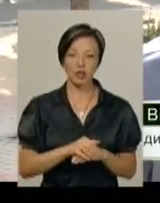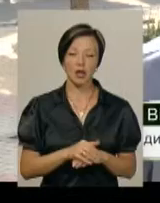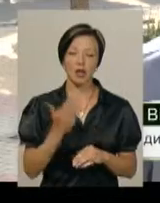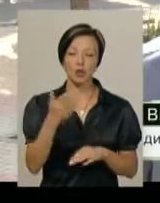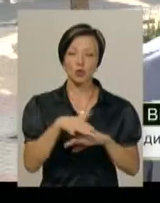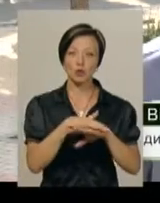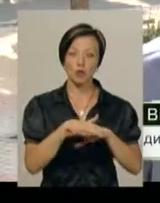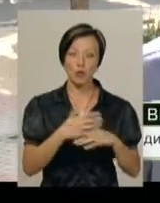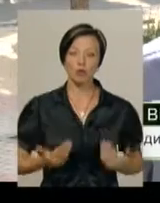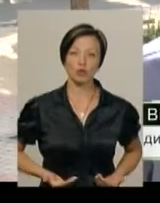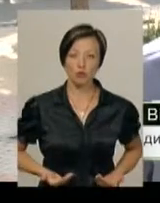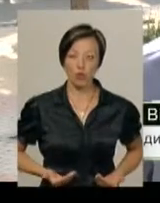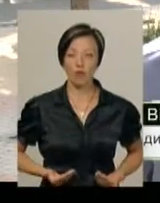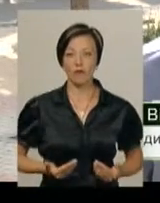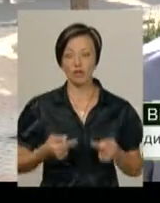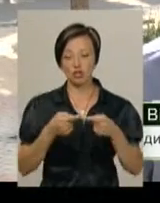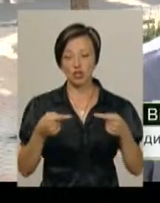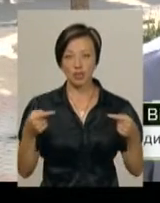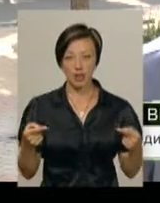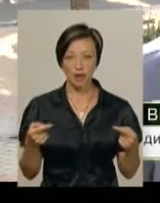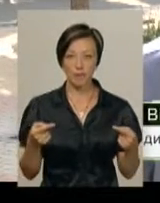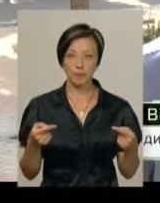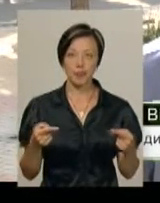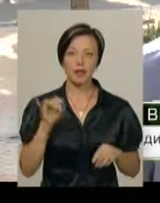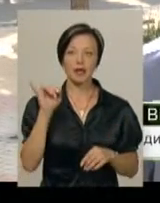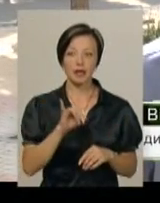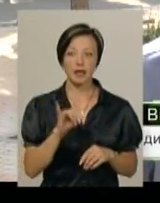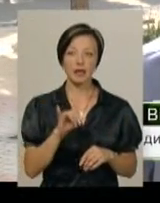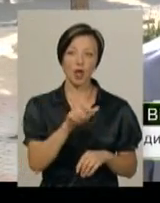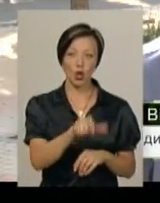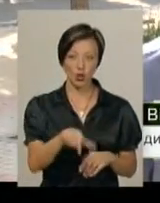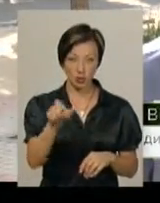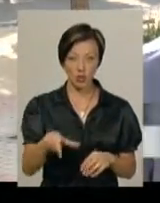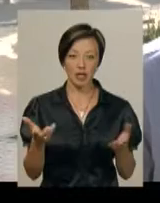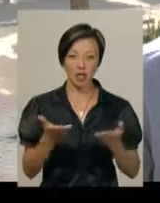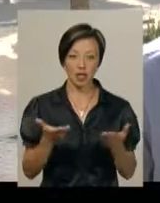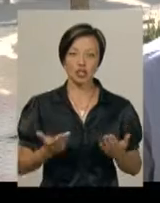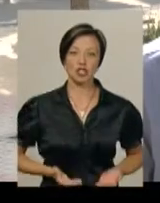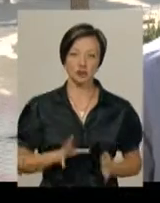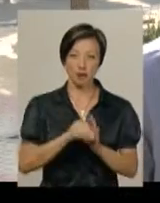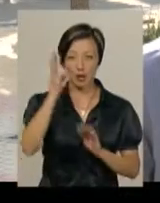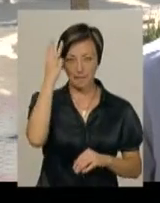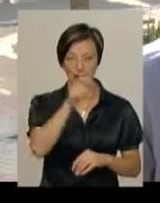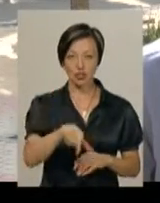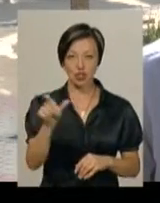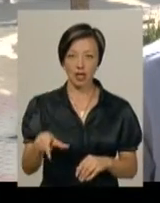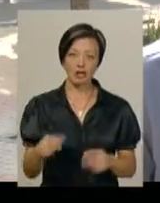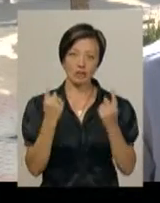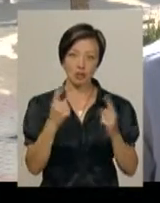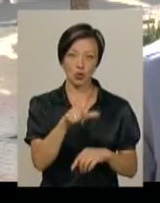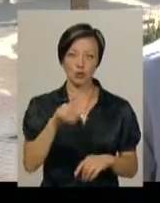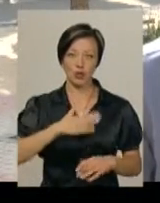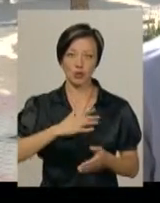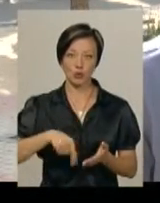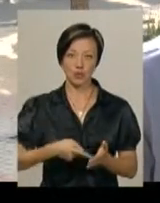його суспільного побутового життя і люди, які живуть, хмельничани, визначні особи